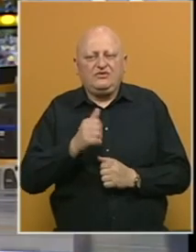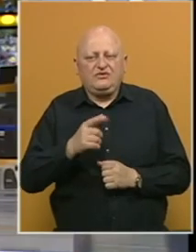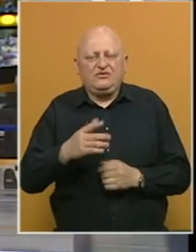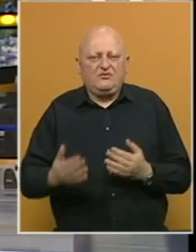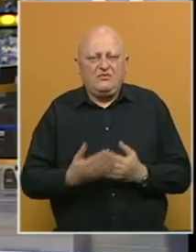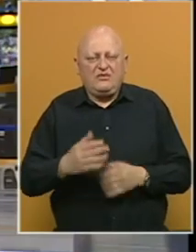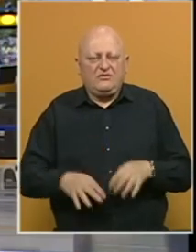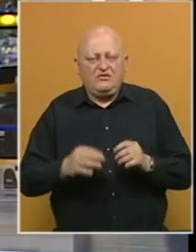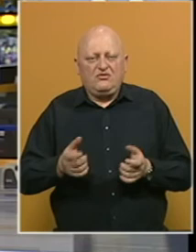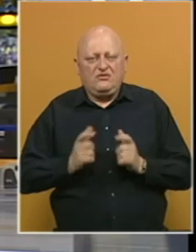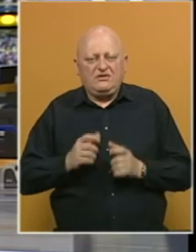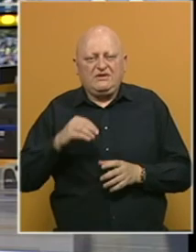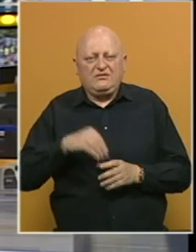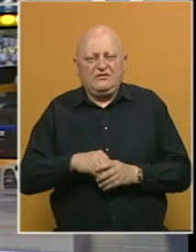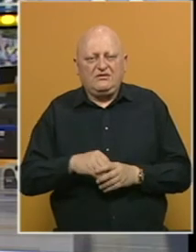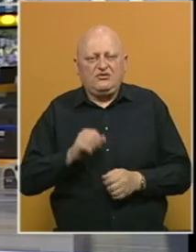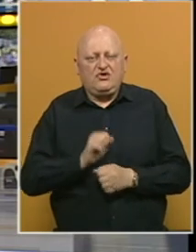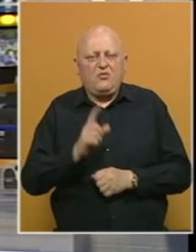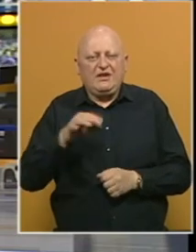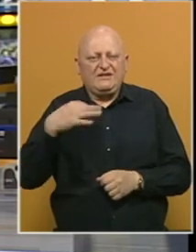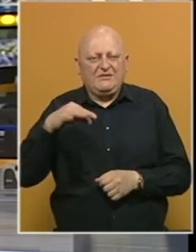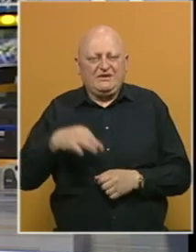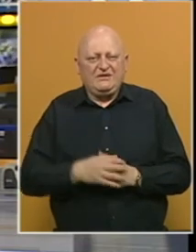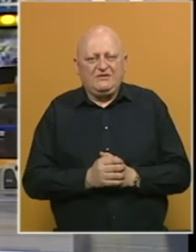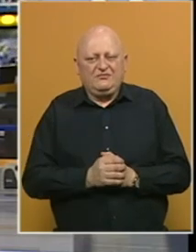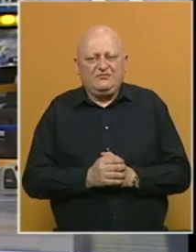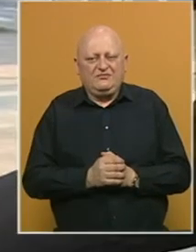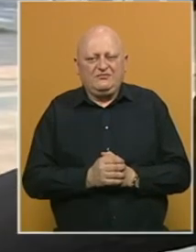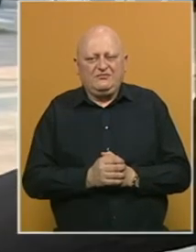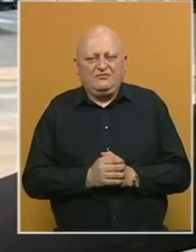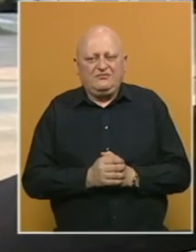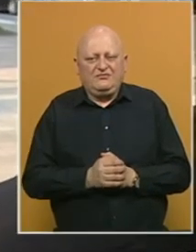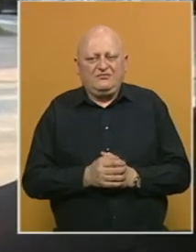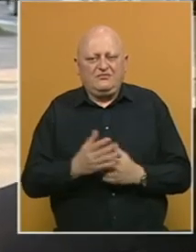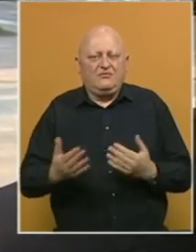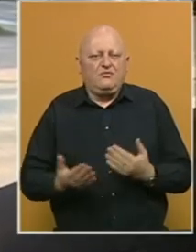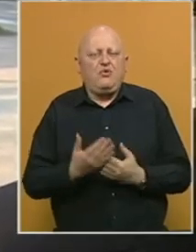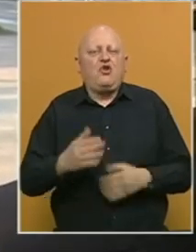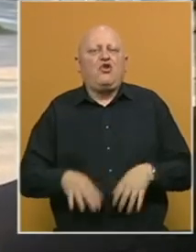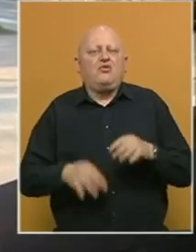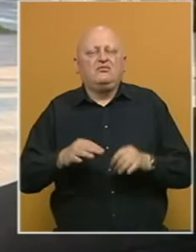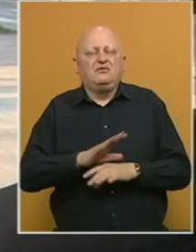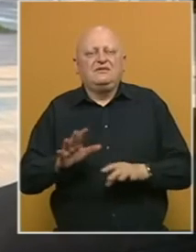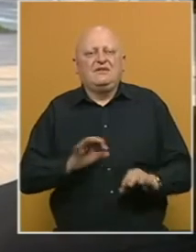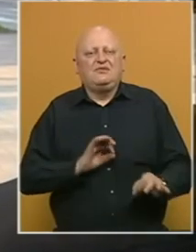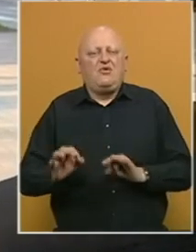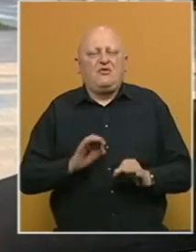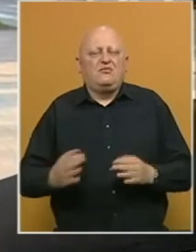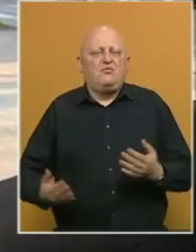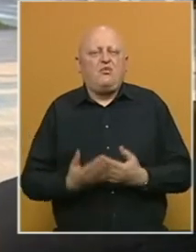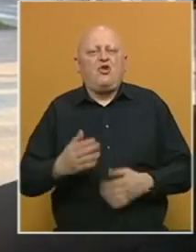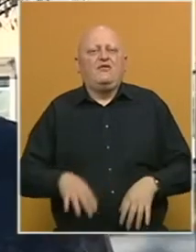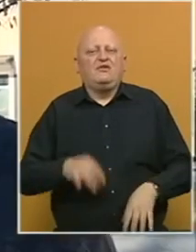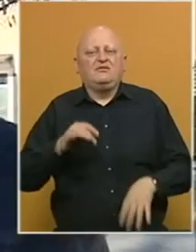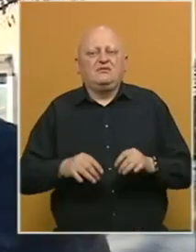od ponovljenih izbora očekuju stanovnici Doboja i Srebrenice. Ponovit ćemo izbore i svi smo spremni za ponovne